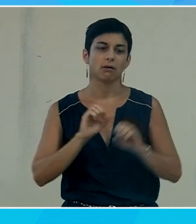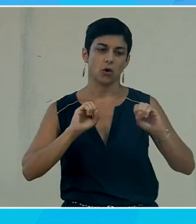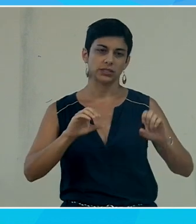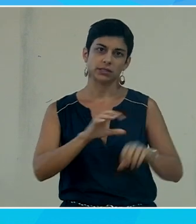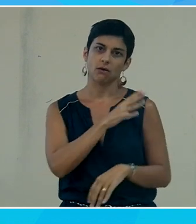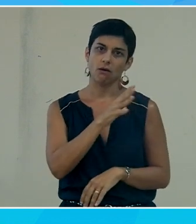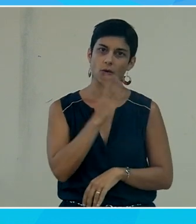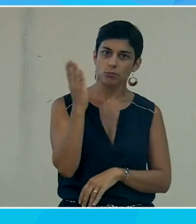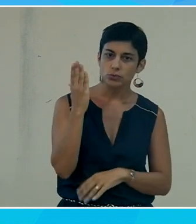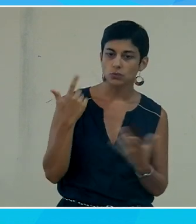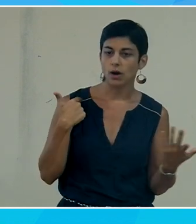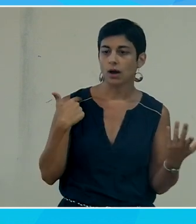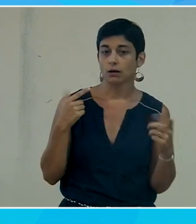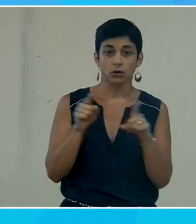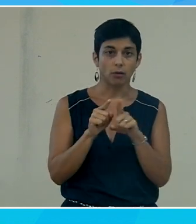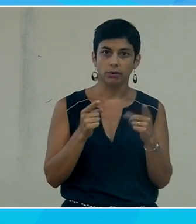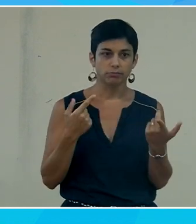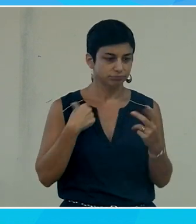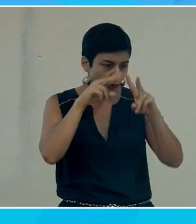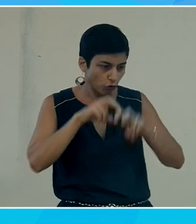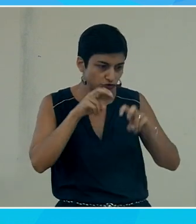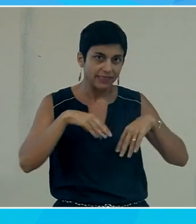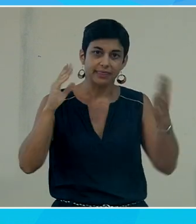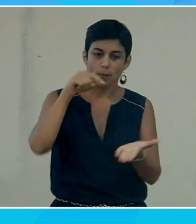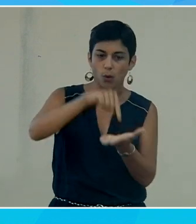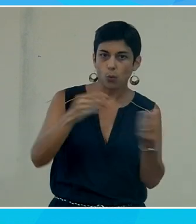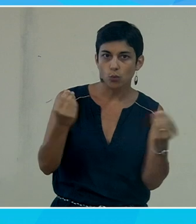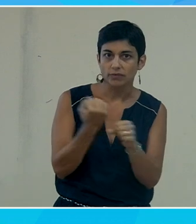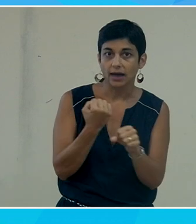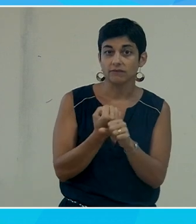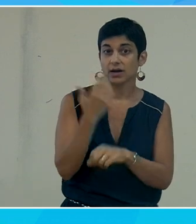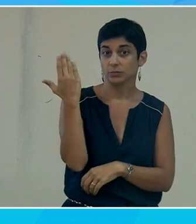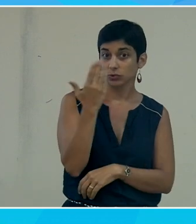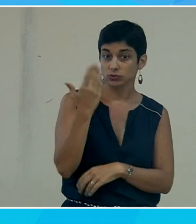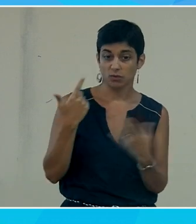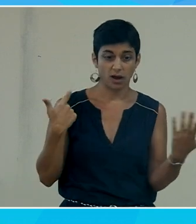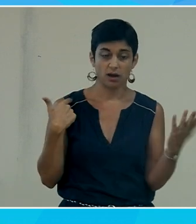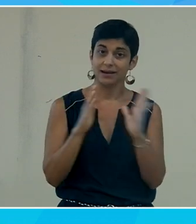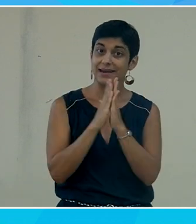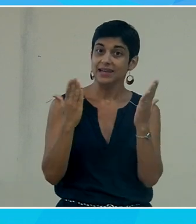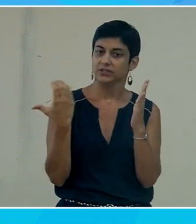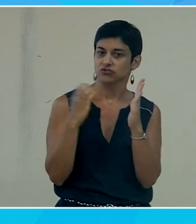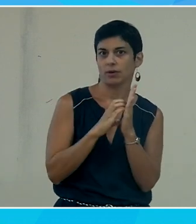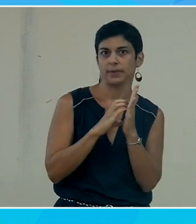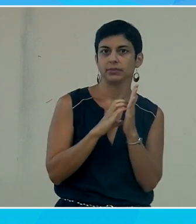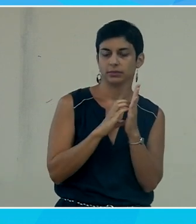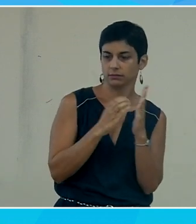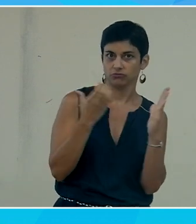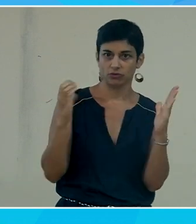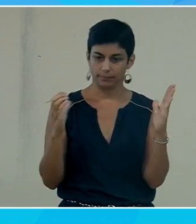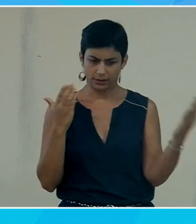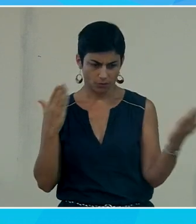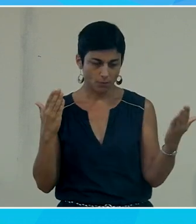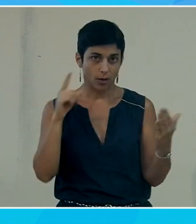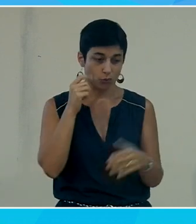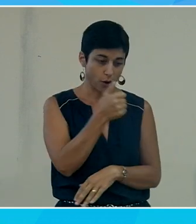chercher ses cartes de géographie à droite à gauche il a besoin d'accéder à des parties de chapitres de livres qui peuvent être différents parce que c lui qui doit construire